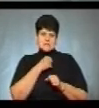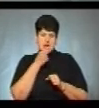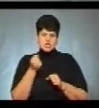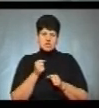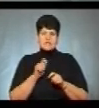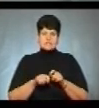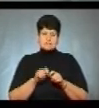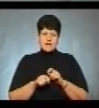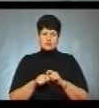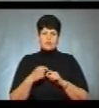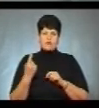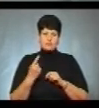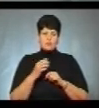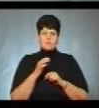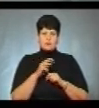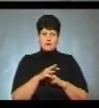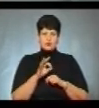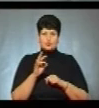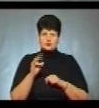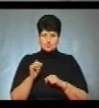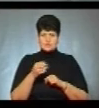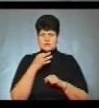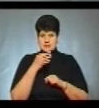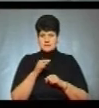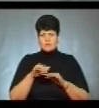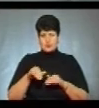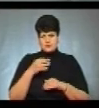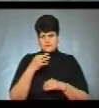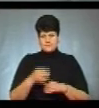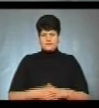Тернопільської області Михайло Онищук пообіцяв повідомити згодом.